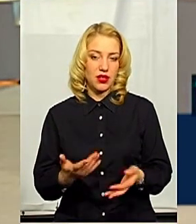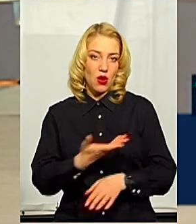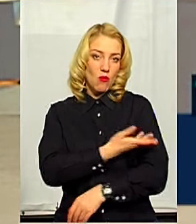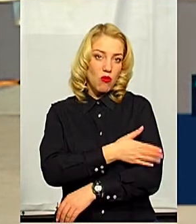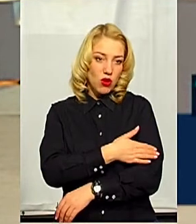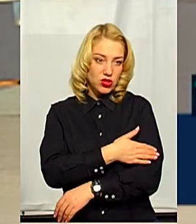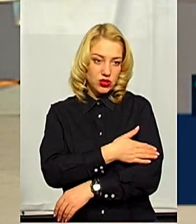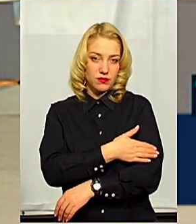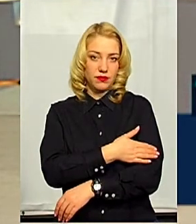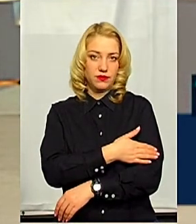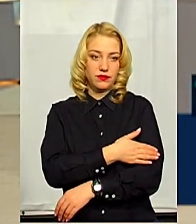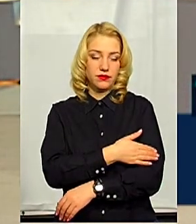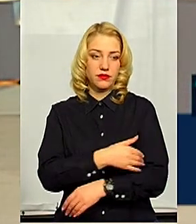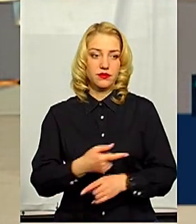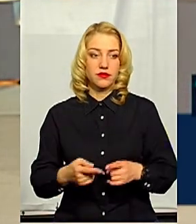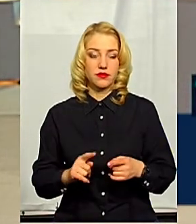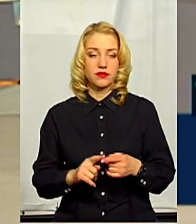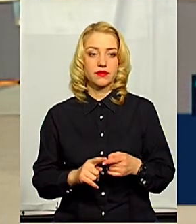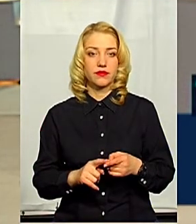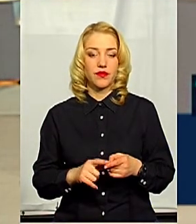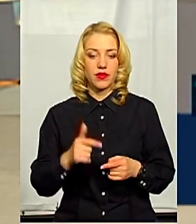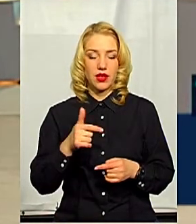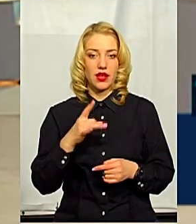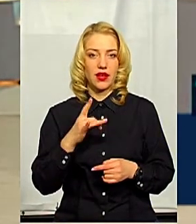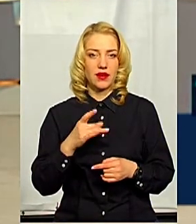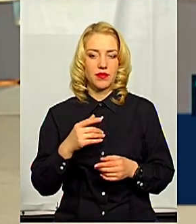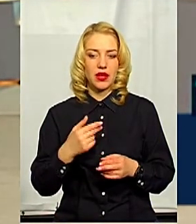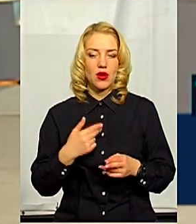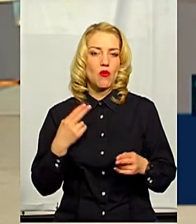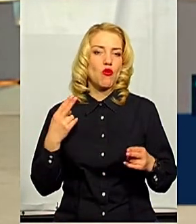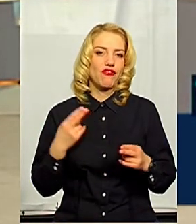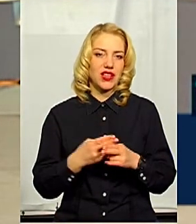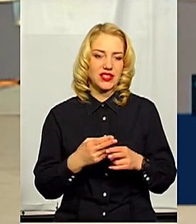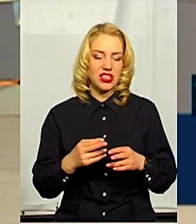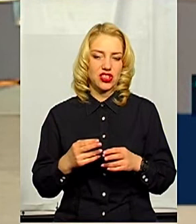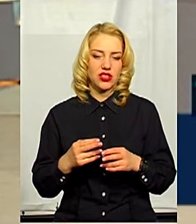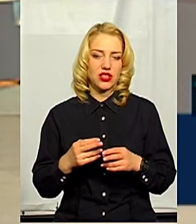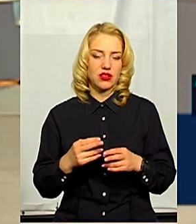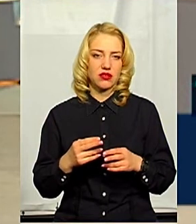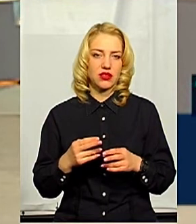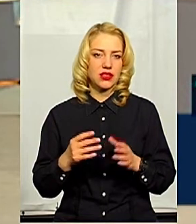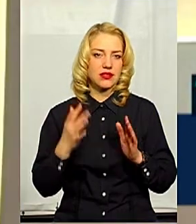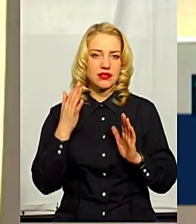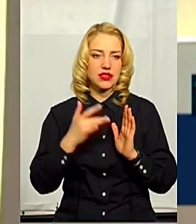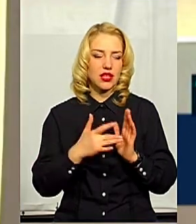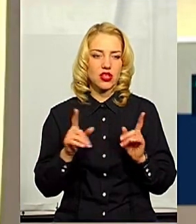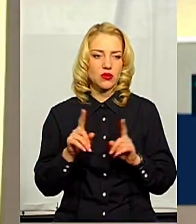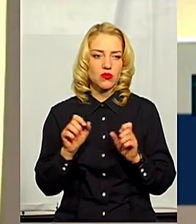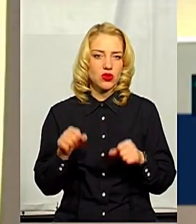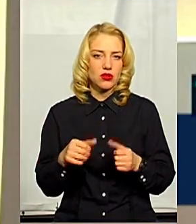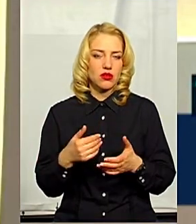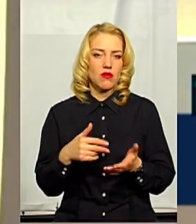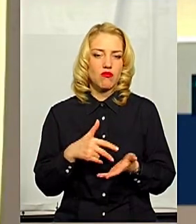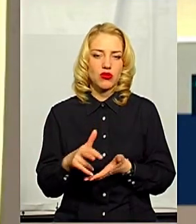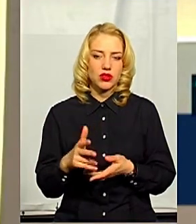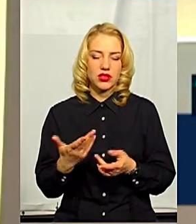Польщі, вона просто з профілактичною цілі може прийти проконсультуватися? Чи це має бути, яка вже